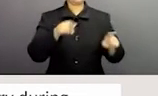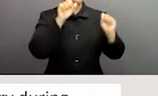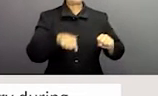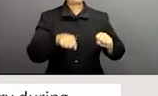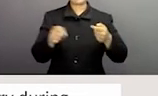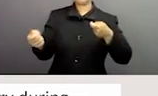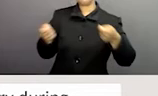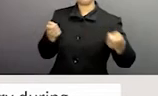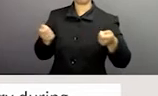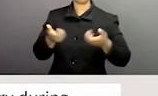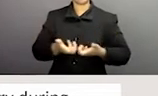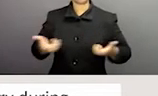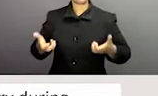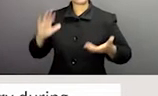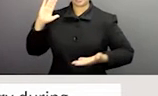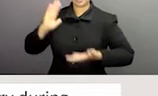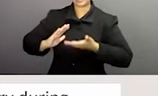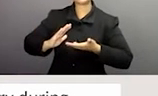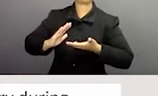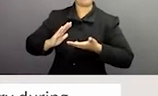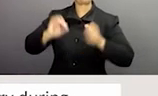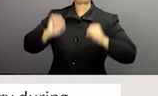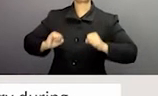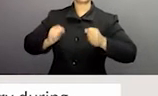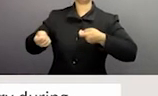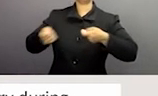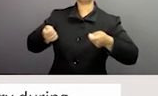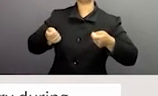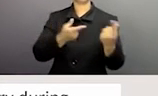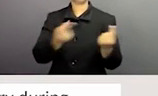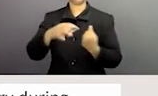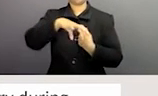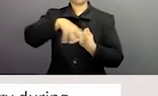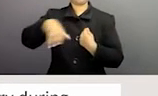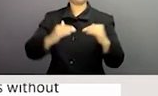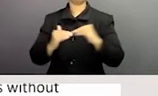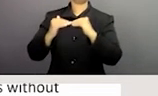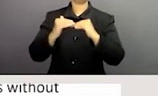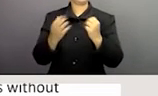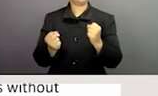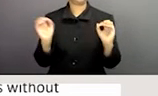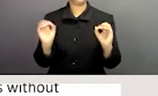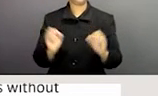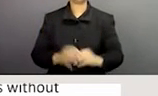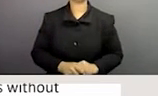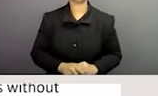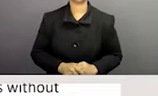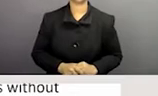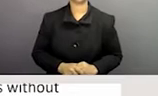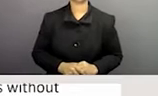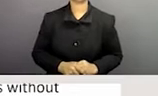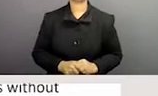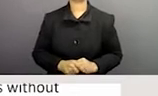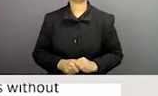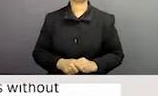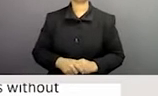qui sont très importantes c'est un type qui pourrait justement faire des sortes pour qu'il y ait cette récupération d'actifs criminels aussi bien que le